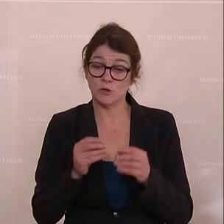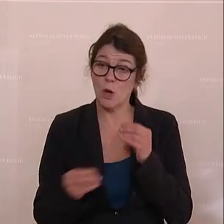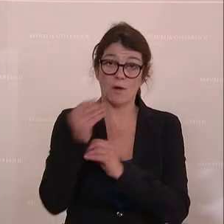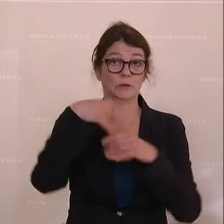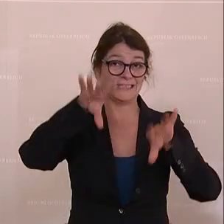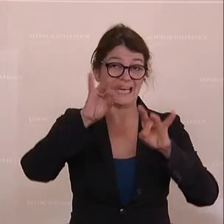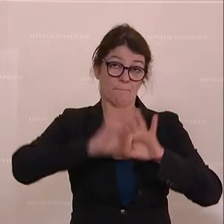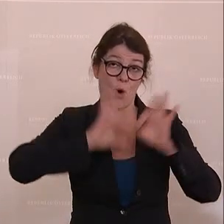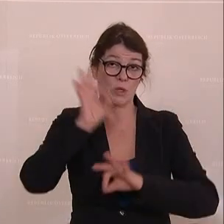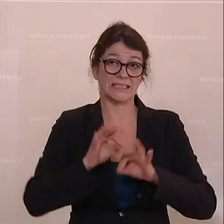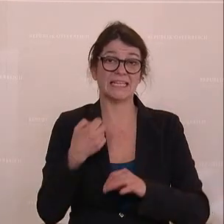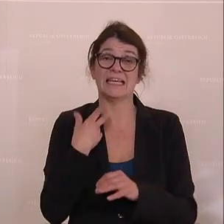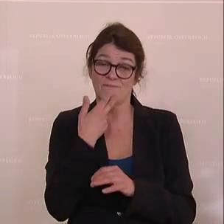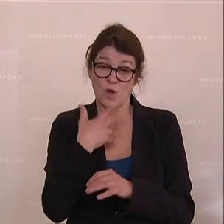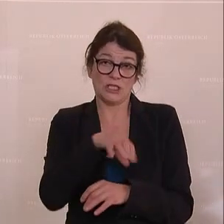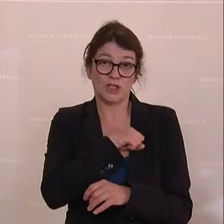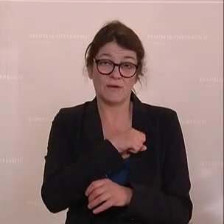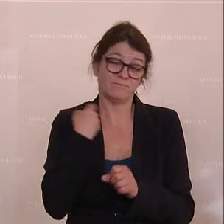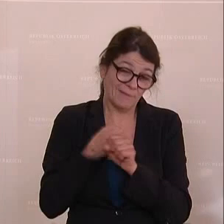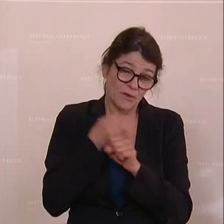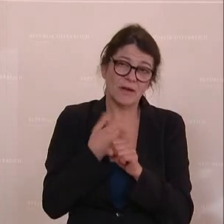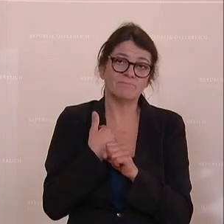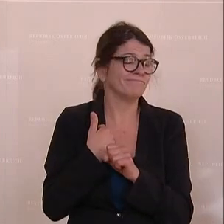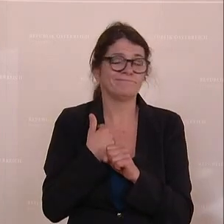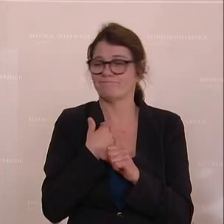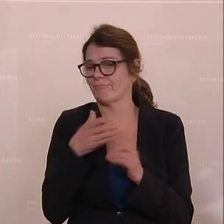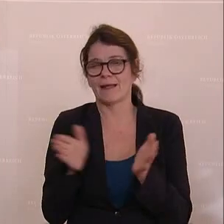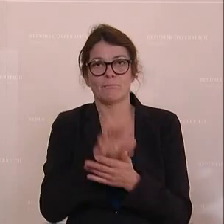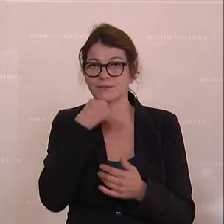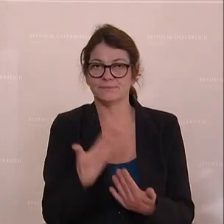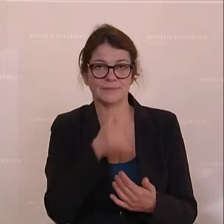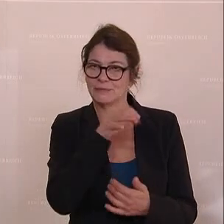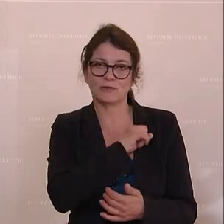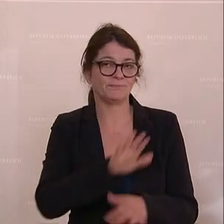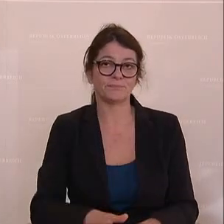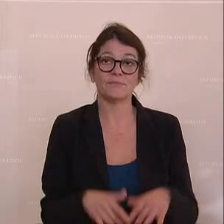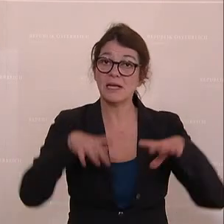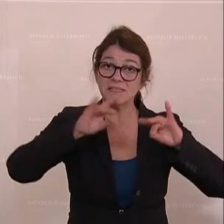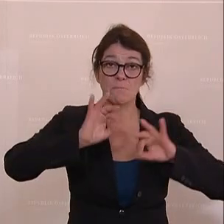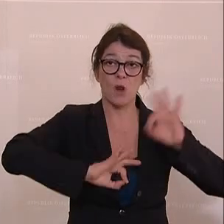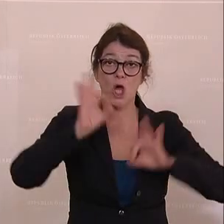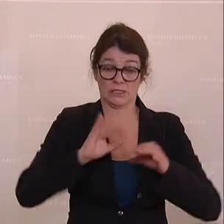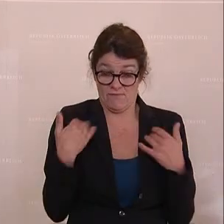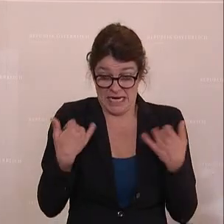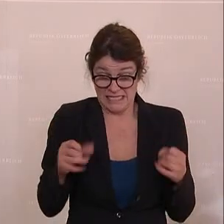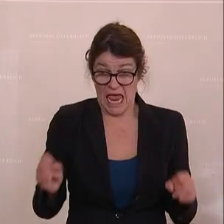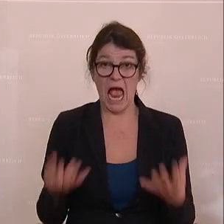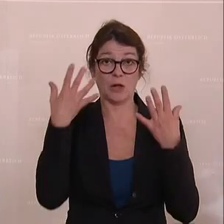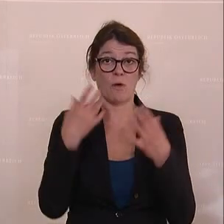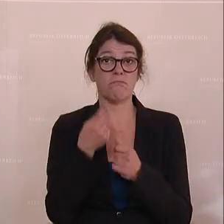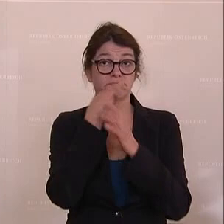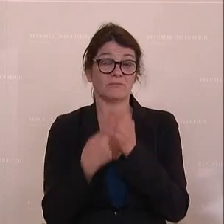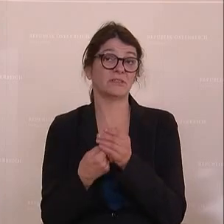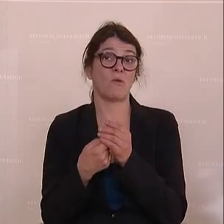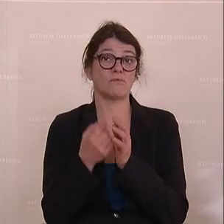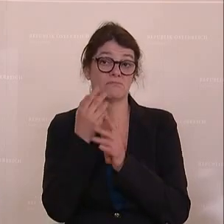% durchzubringen. Sind wir leider gescheitert. 10% werden der aktuellen Inflationsrate